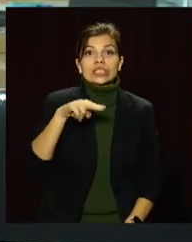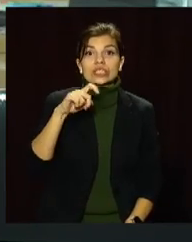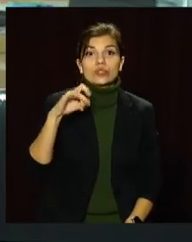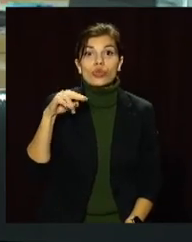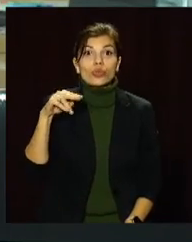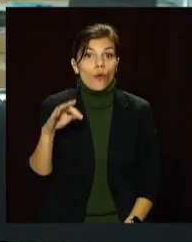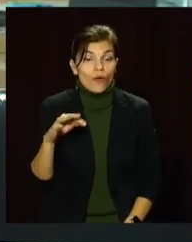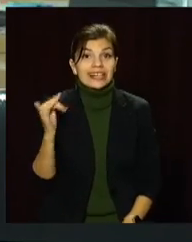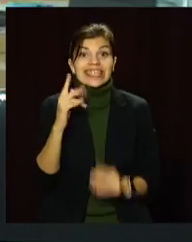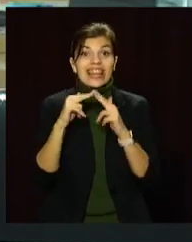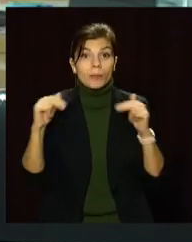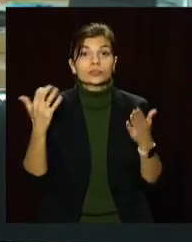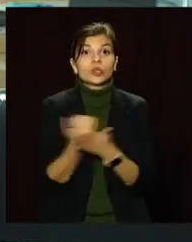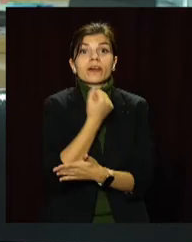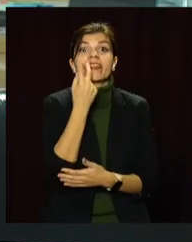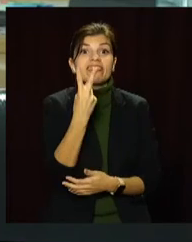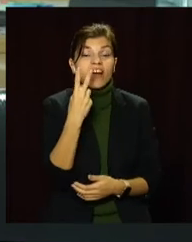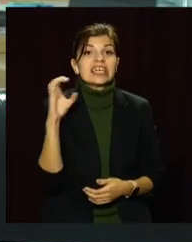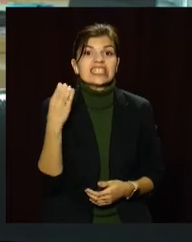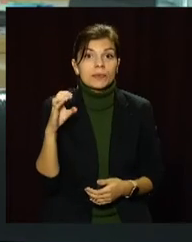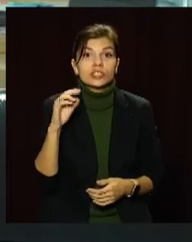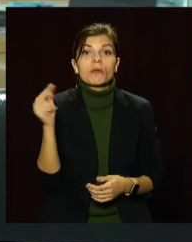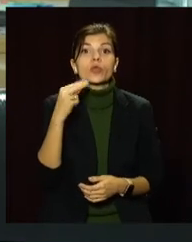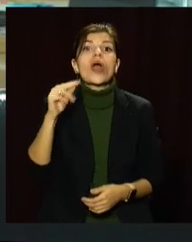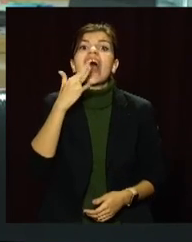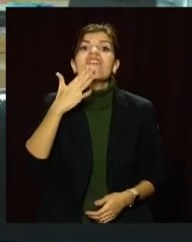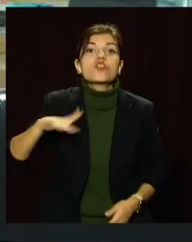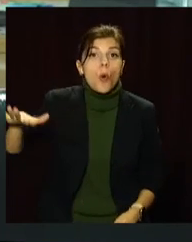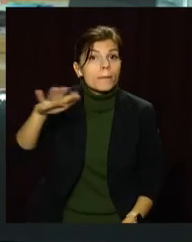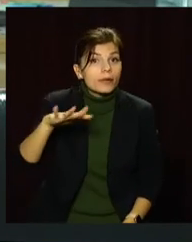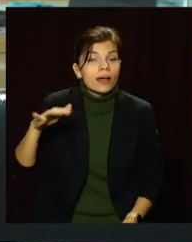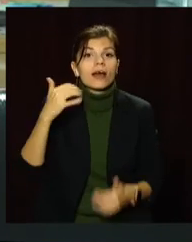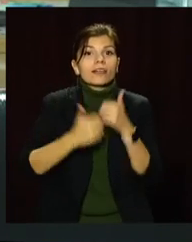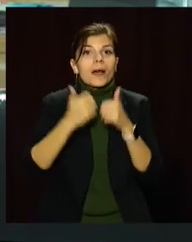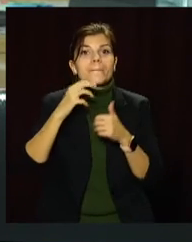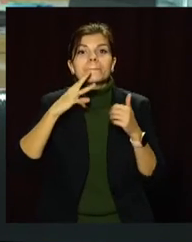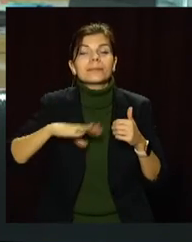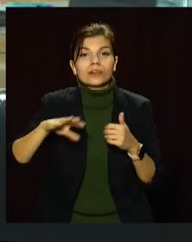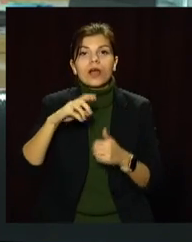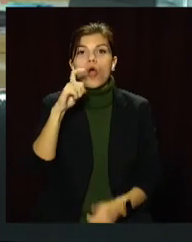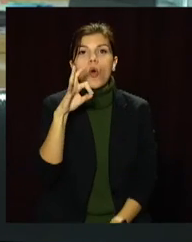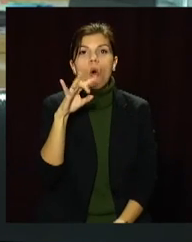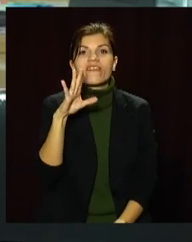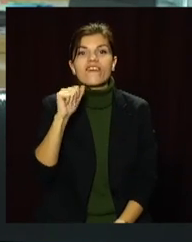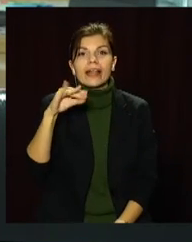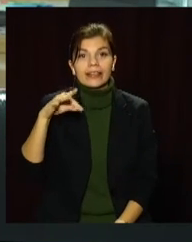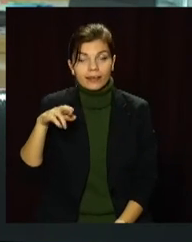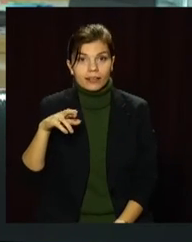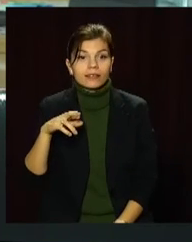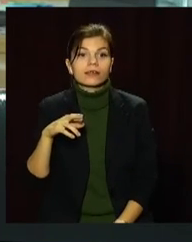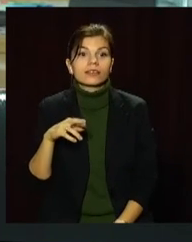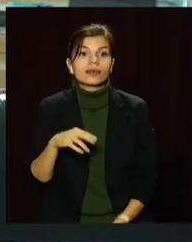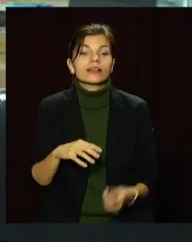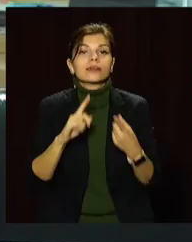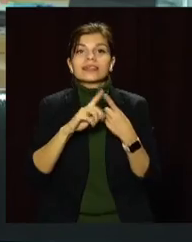Дніпропетровщини здобули два стрібла чемпіонату Європи. На міжнародних змаганнях у хорватському поручі призерами стали